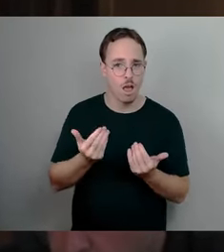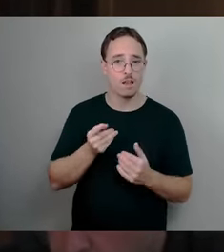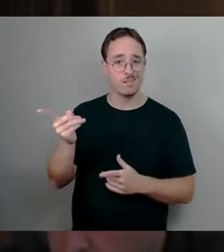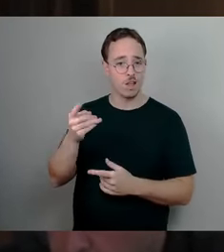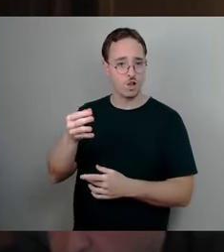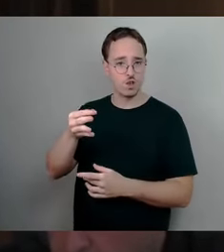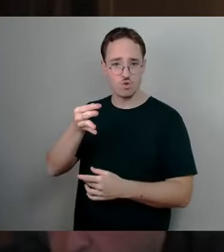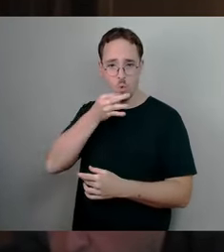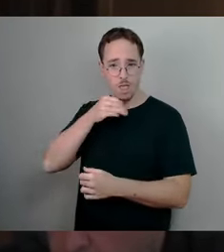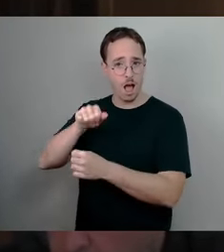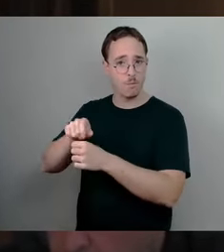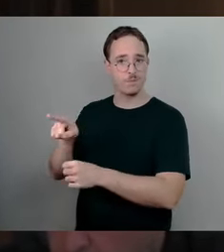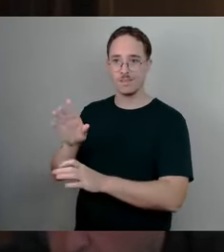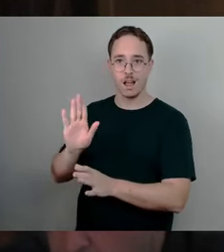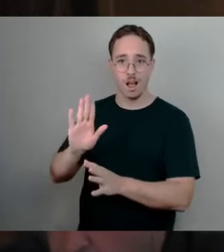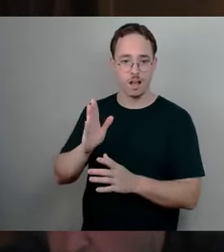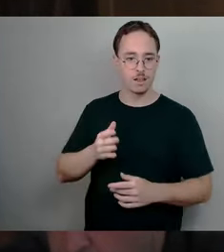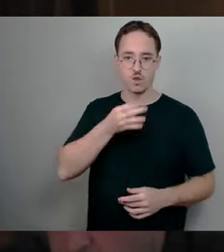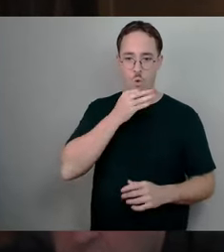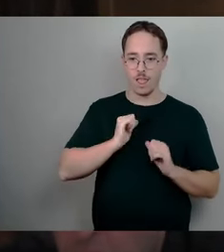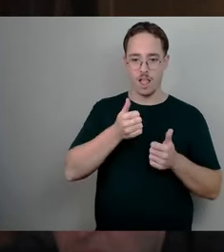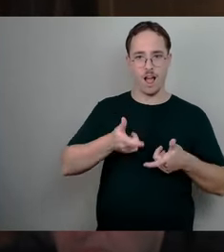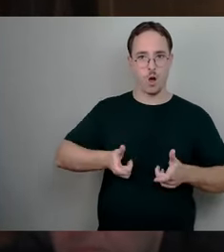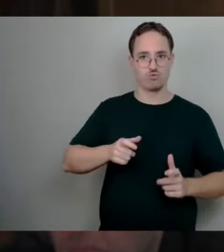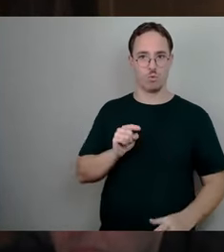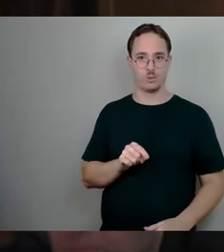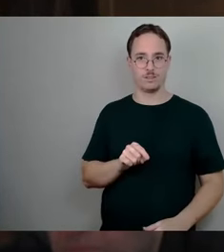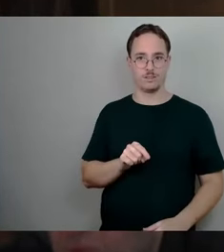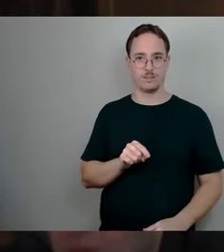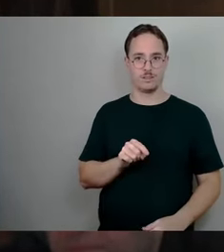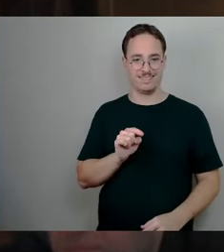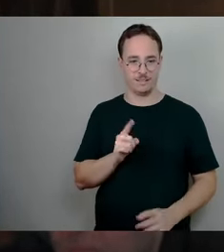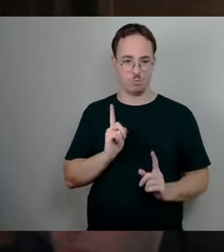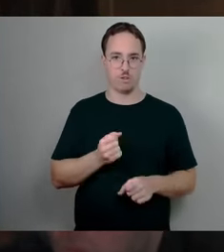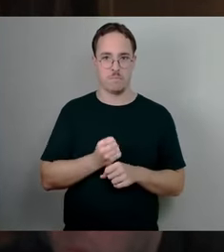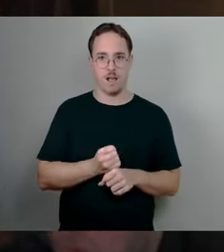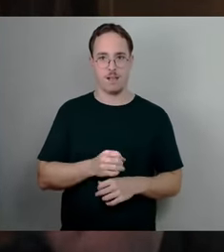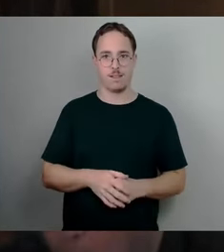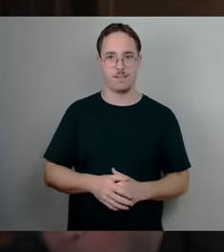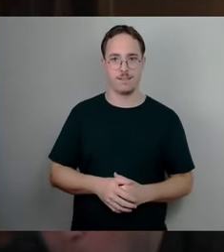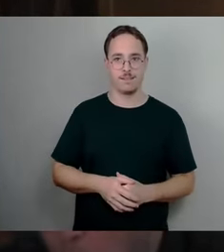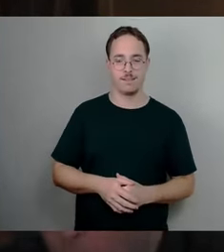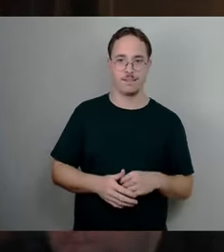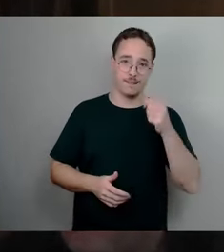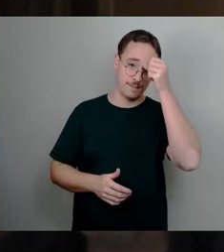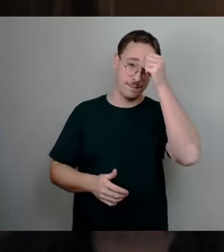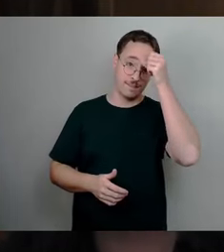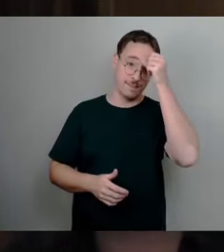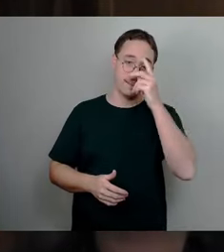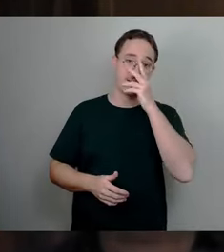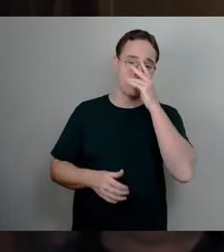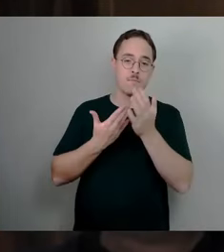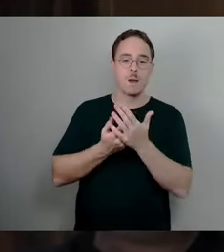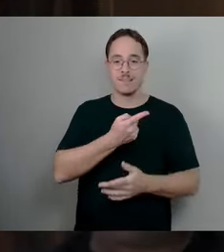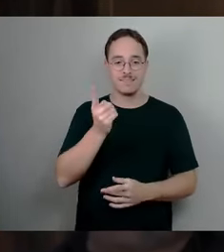Jugendhilfeausschuss, weil das keine laufende Verwaltung ist, die Sie an der Stelle betreiben. Wenn Sie also nur Vertrauensschutz zerstören wollen,